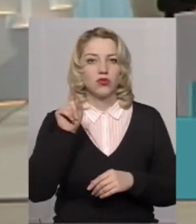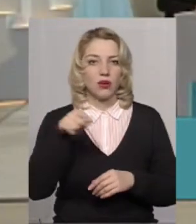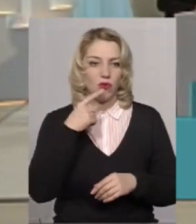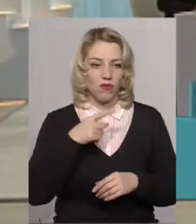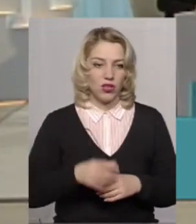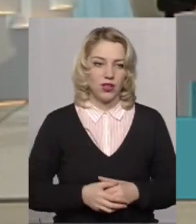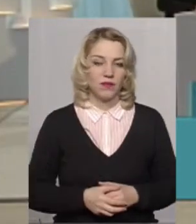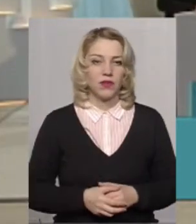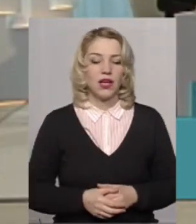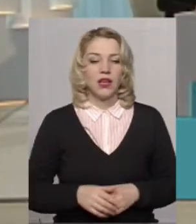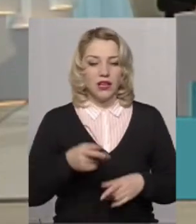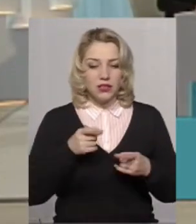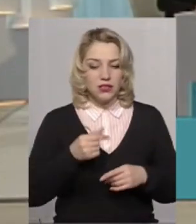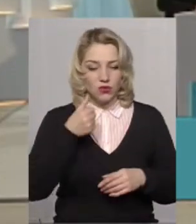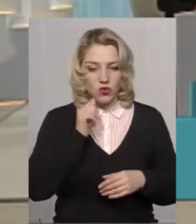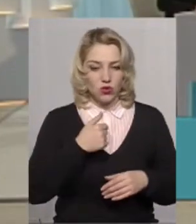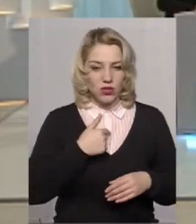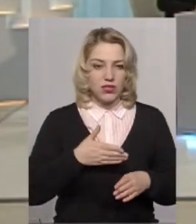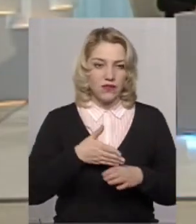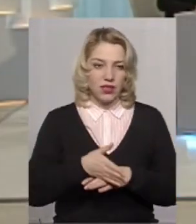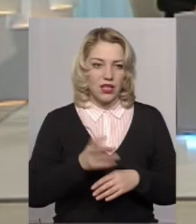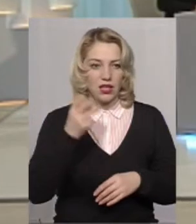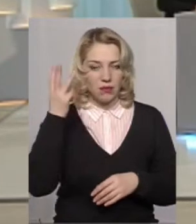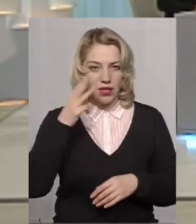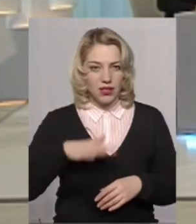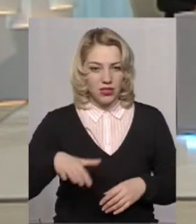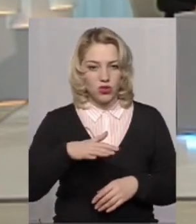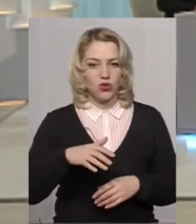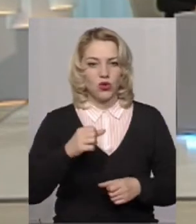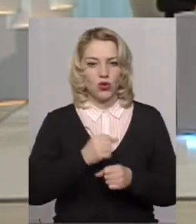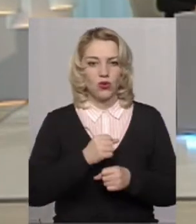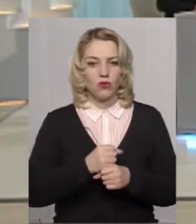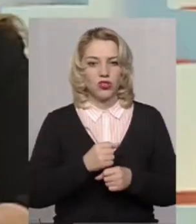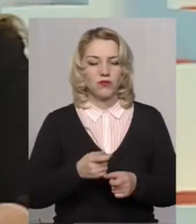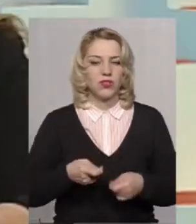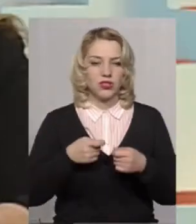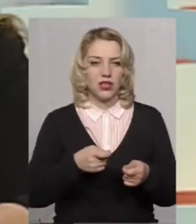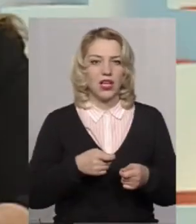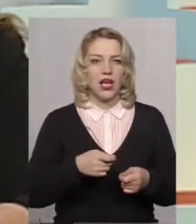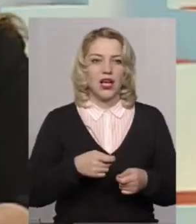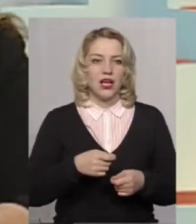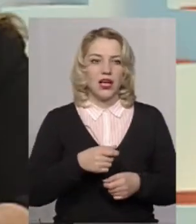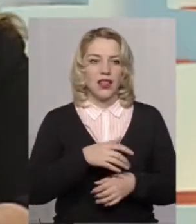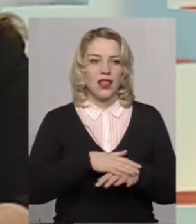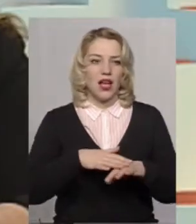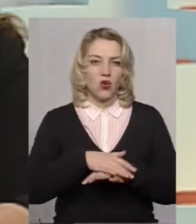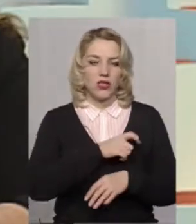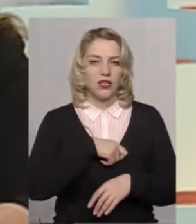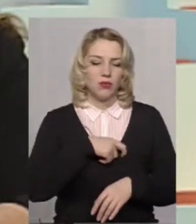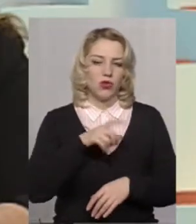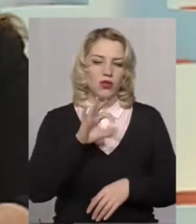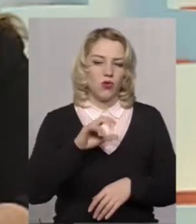Дійсно, вчора до нас завітав на Хмельниччину з робочим візитом радник міністра юстиції, народний депутат Ігор Олексєєв.